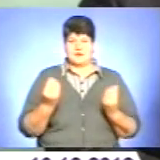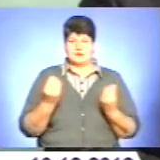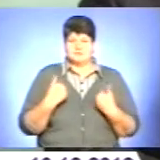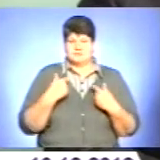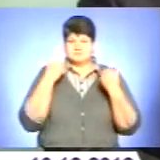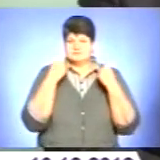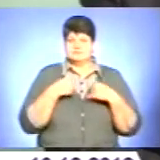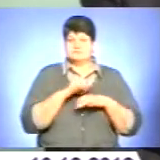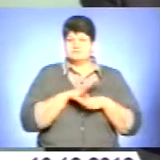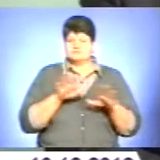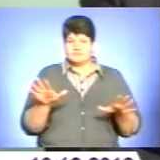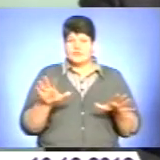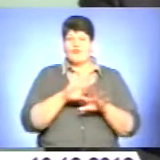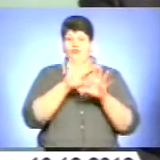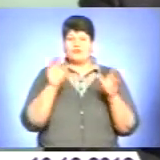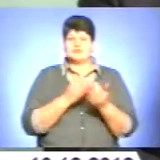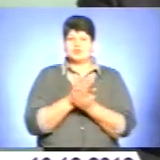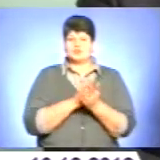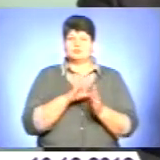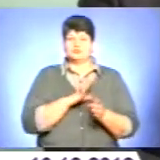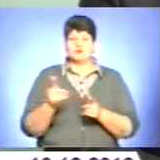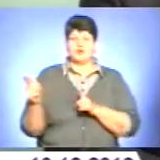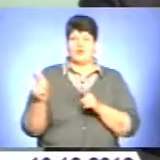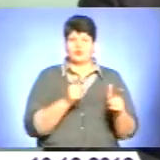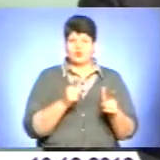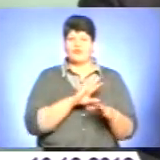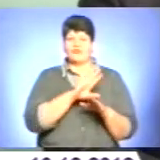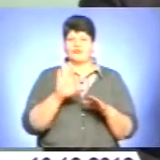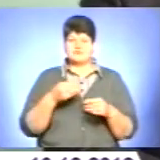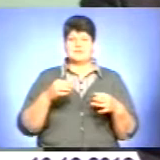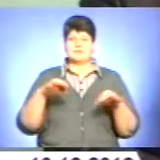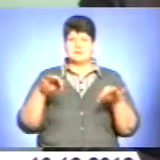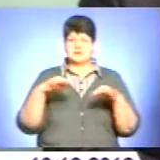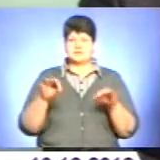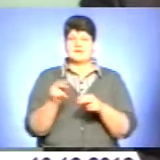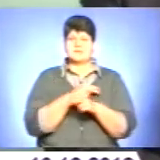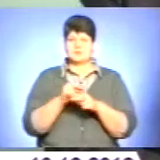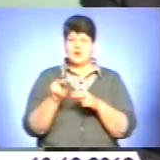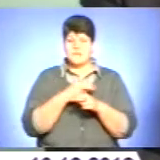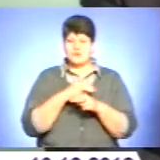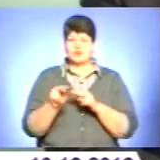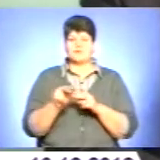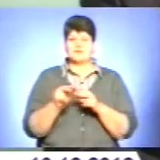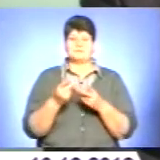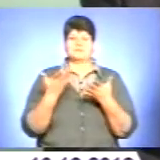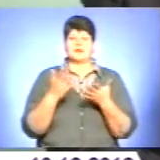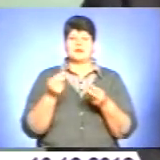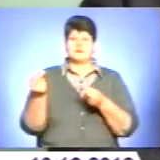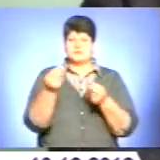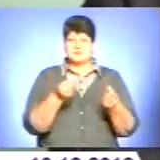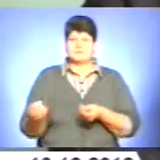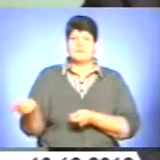нам ніхто не давав. Служби всі були готові, всі одиниці в нас повністю відремонтовані, суміш завезено,